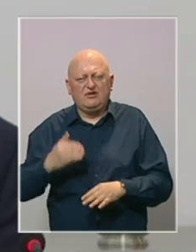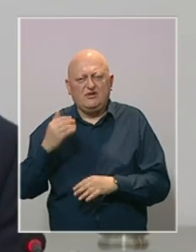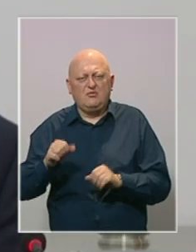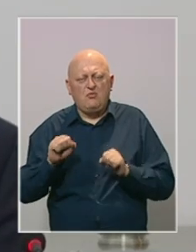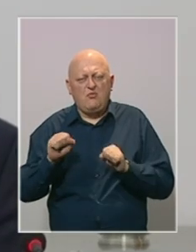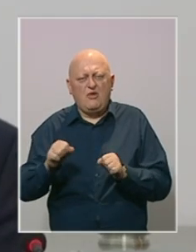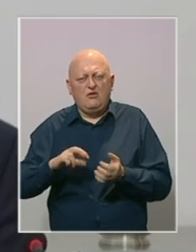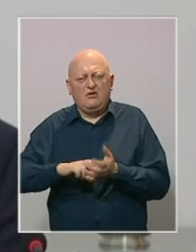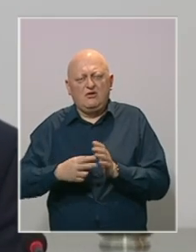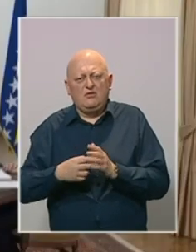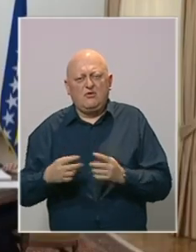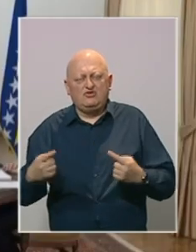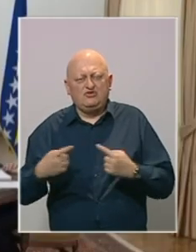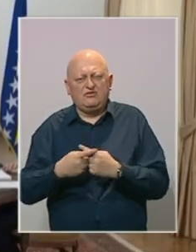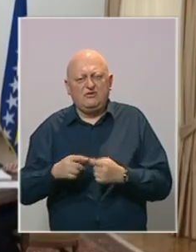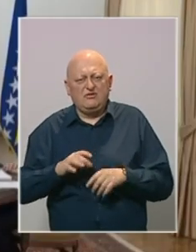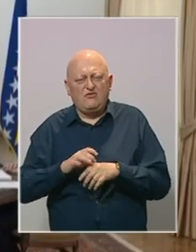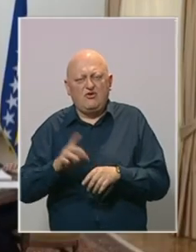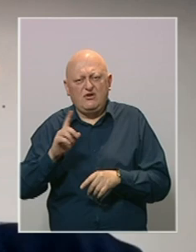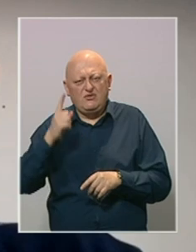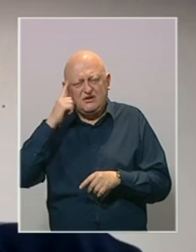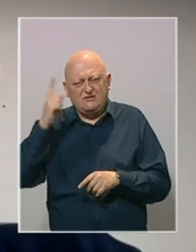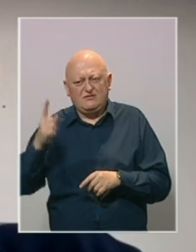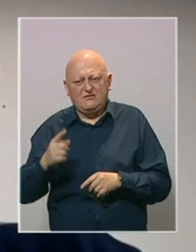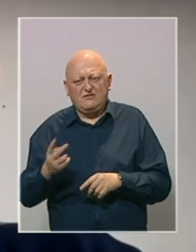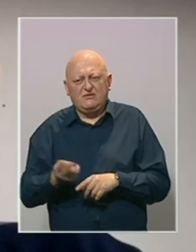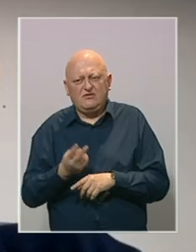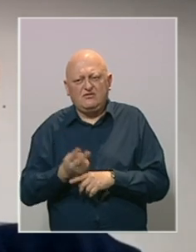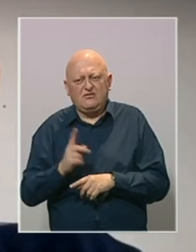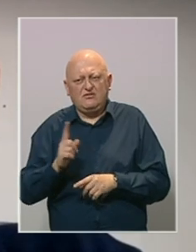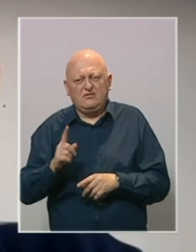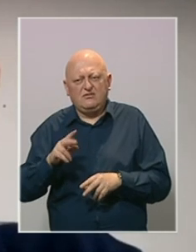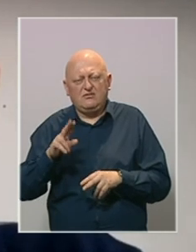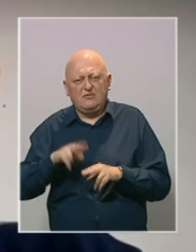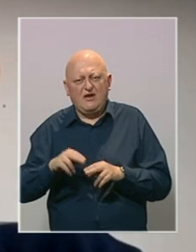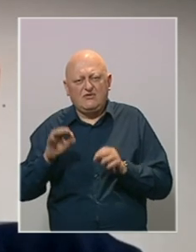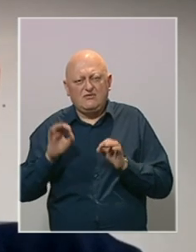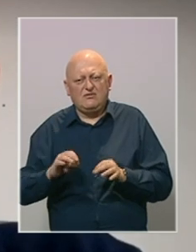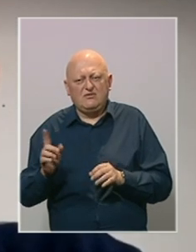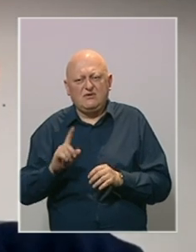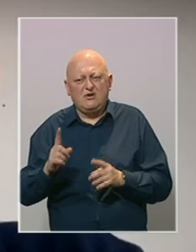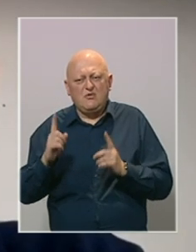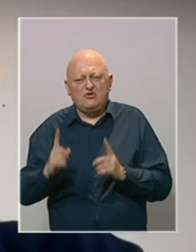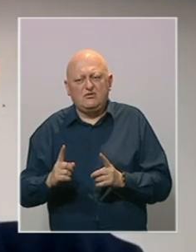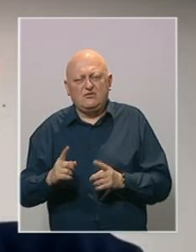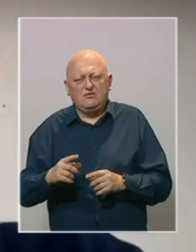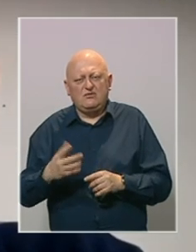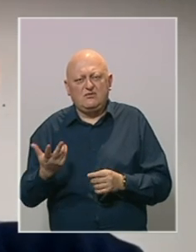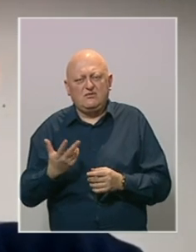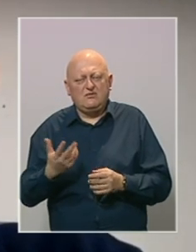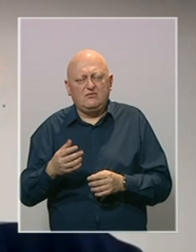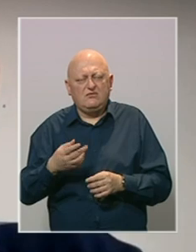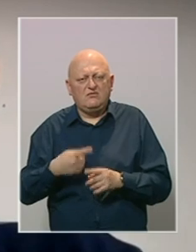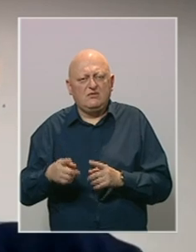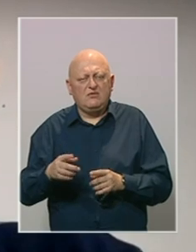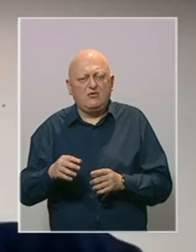blokade, politički konflikti vode u neizvjesnost. Zemlja koja nema elementarnu pravnu sigurnost, u kojoj ne postoji konsensus oko karaktera